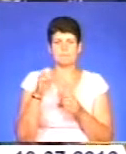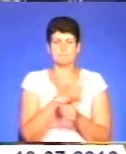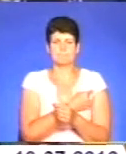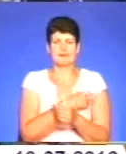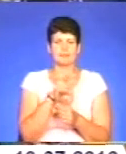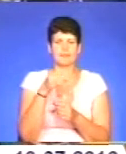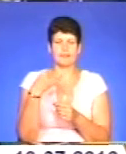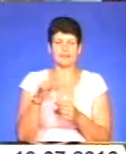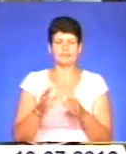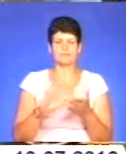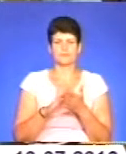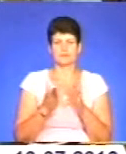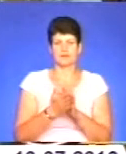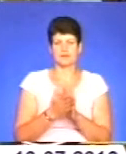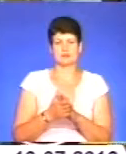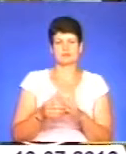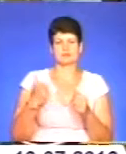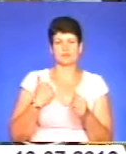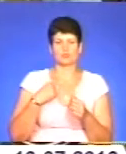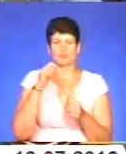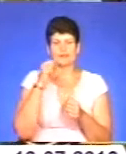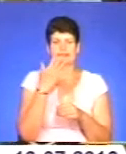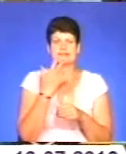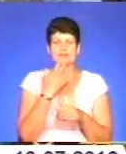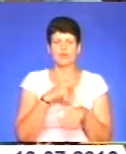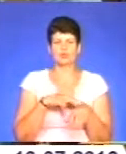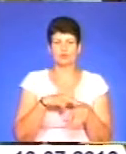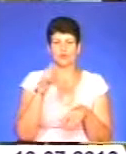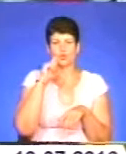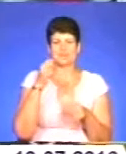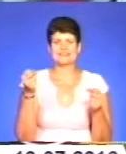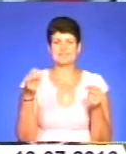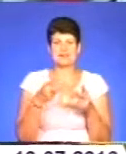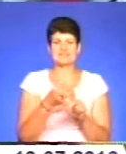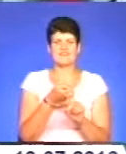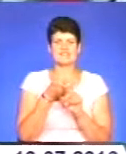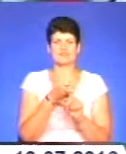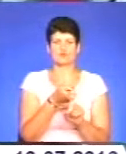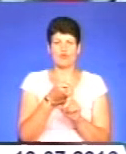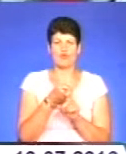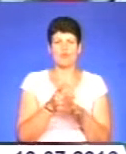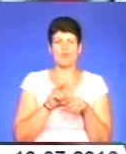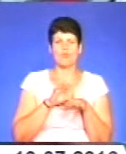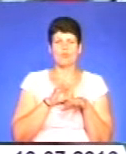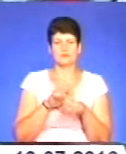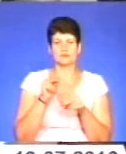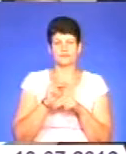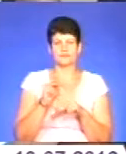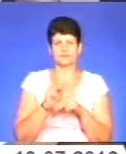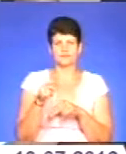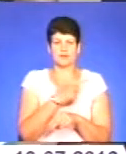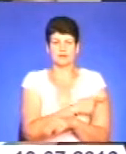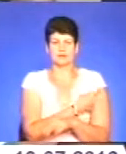співпрацю зі Збройними силами України, Національною поліцією та Укрспецзв'язком. Проводить вишколи для медиків і військовослужбовців.